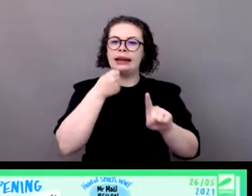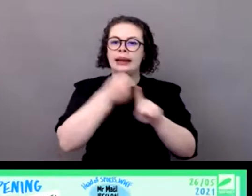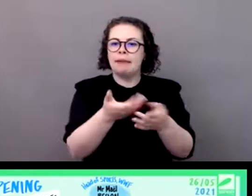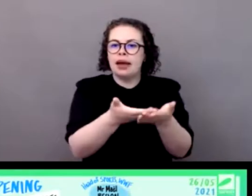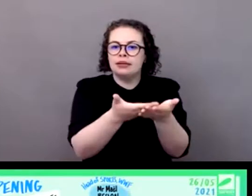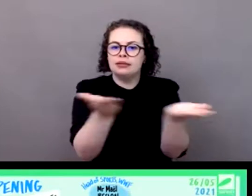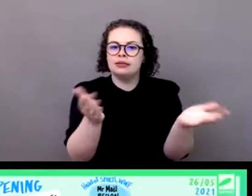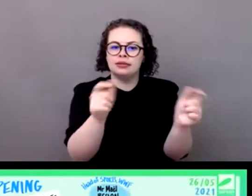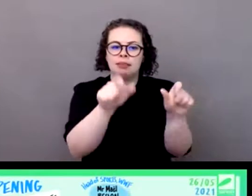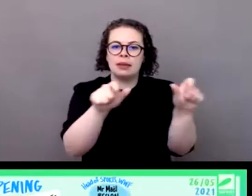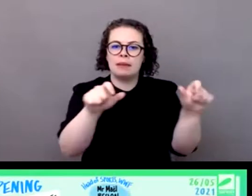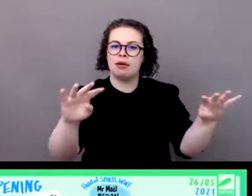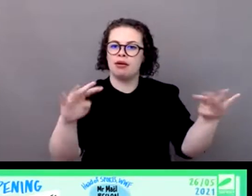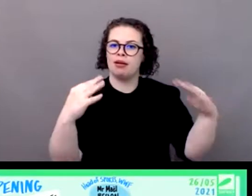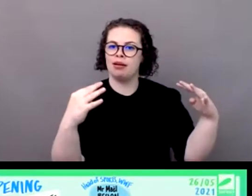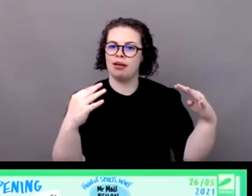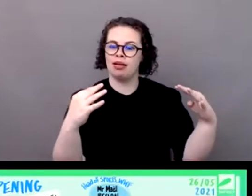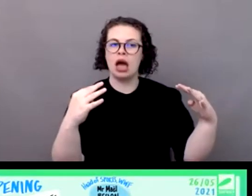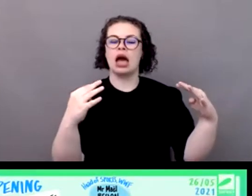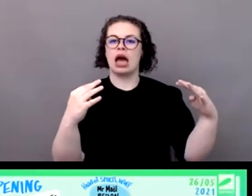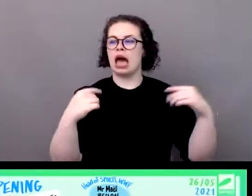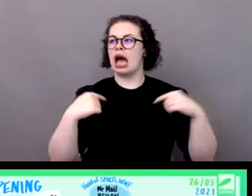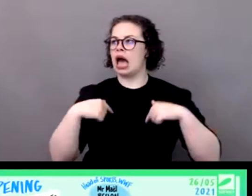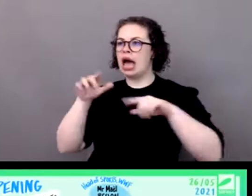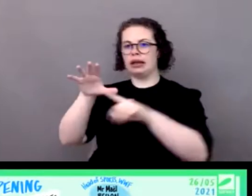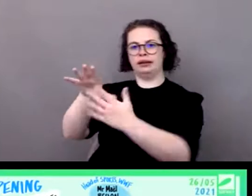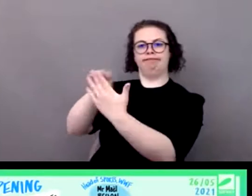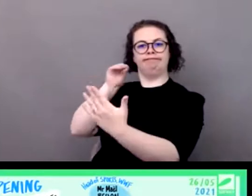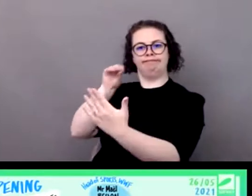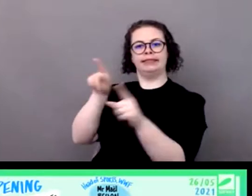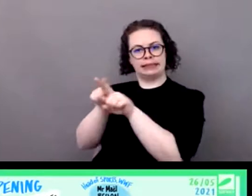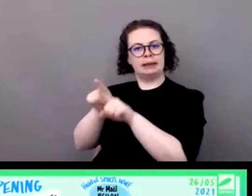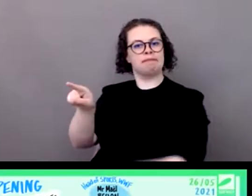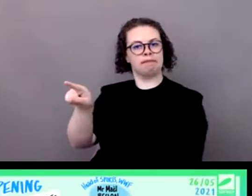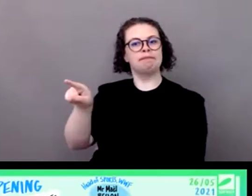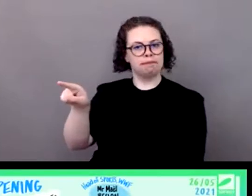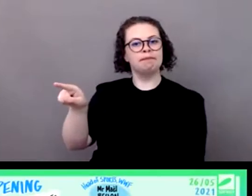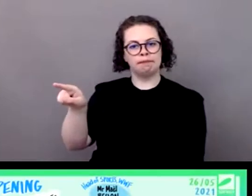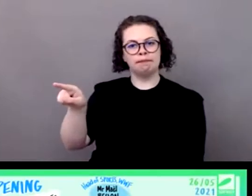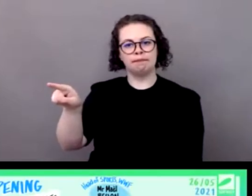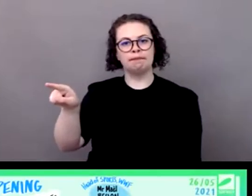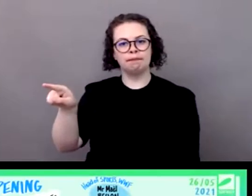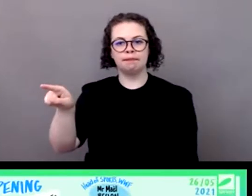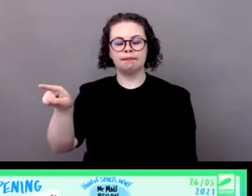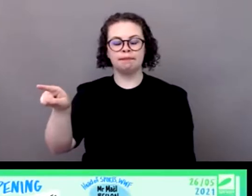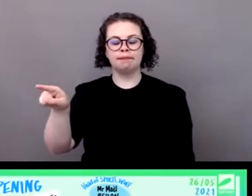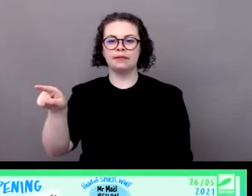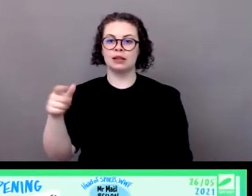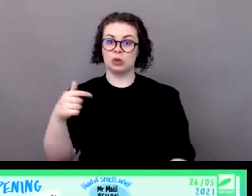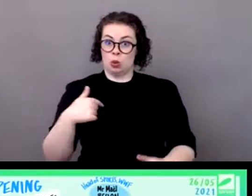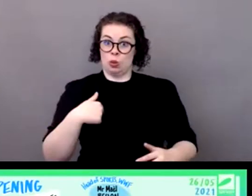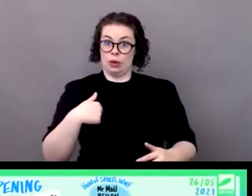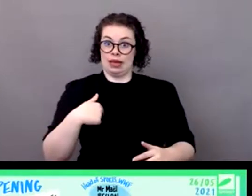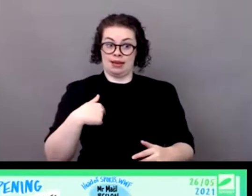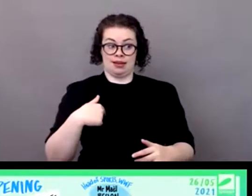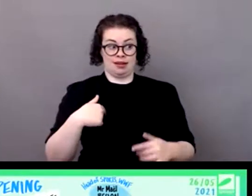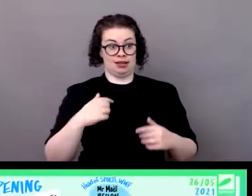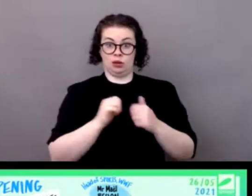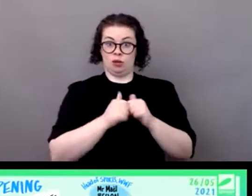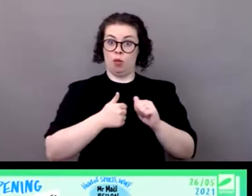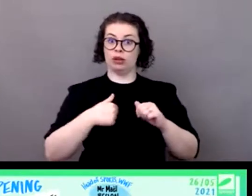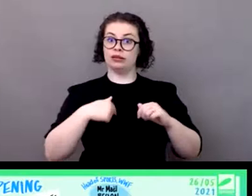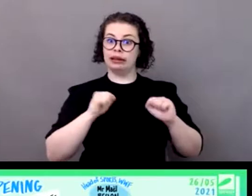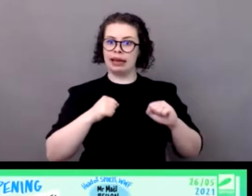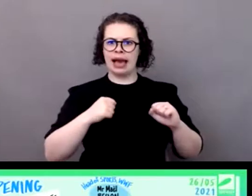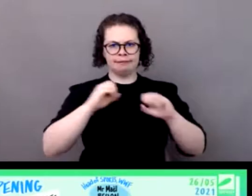en avant hier le pouvoir de l'exemplarité de la sensibilisation et tout ça mais alors du coup il à mon sens la